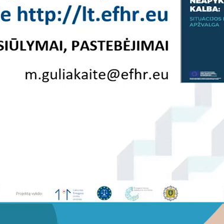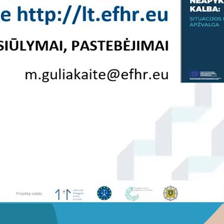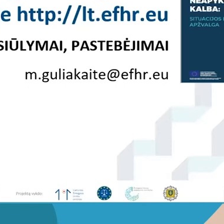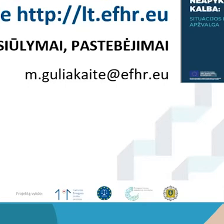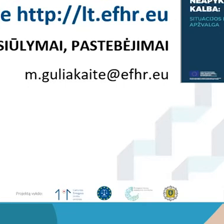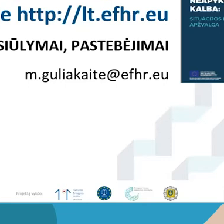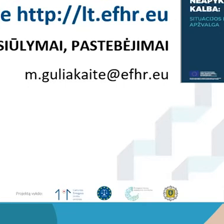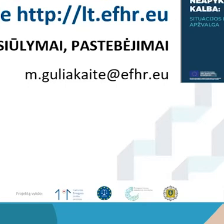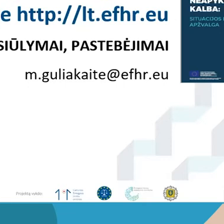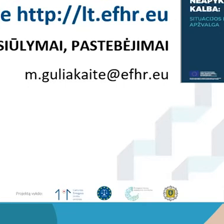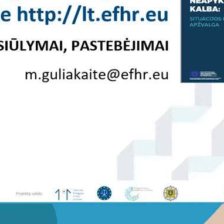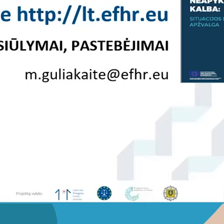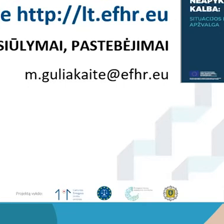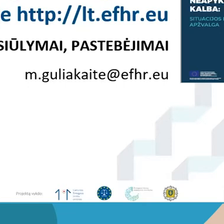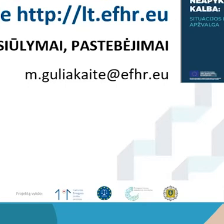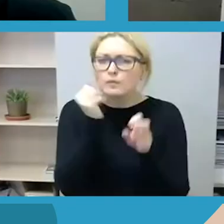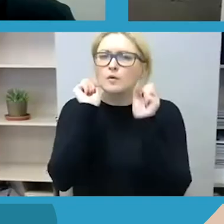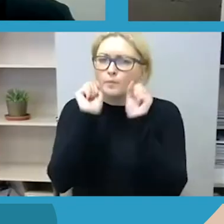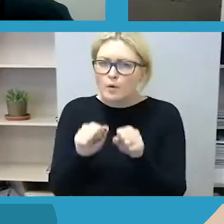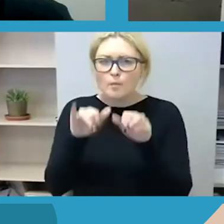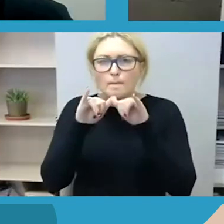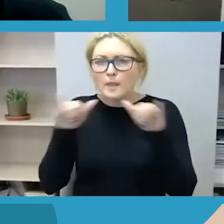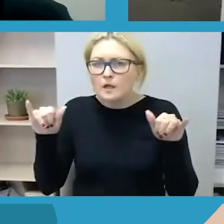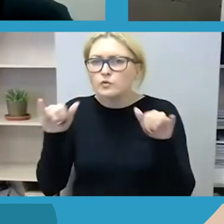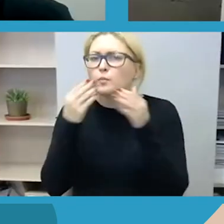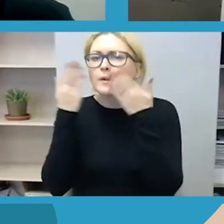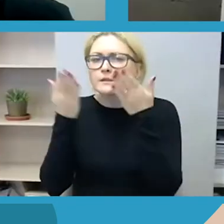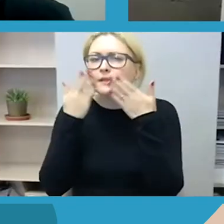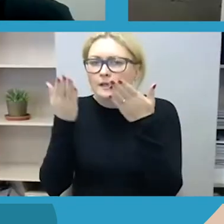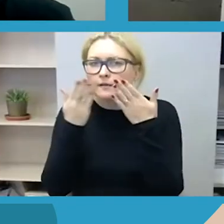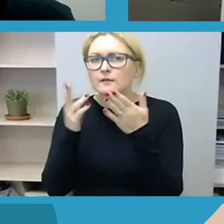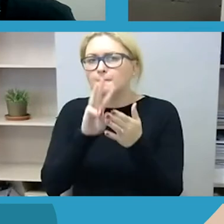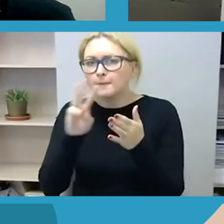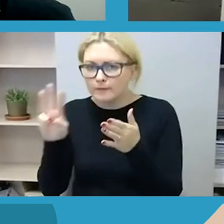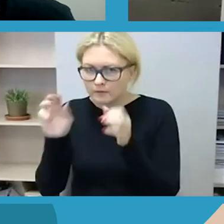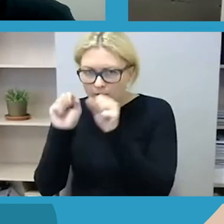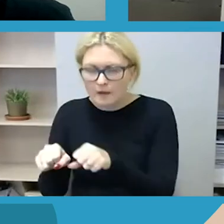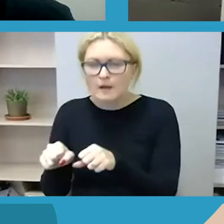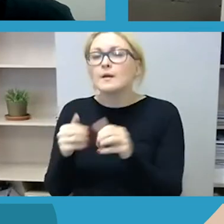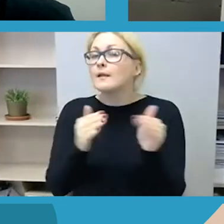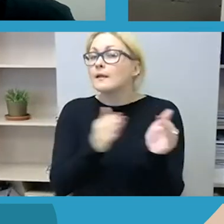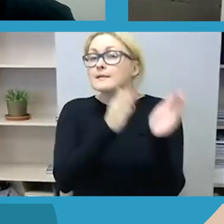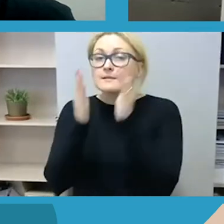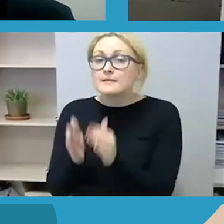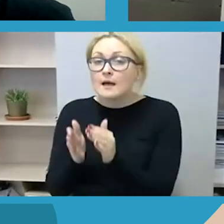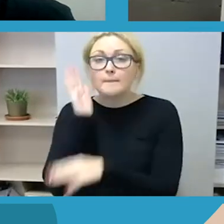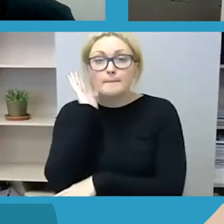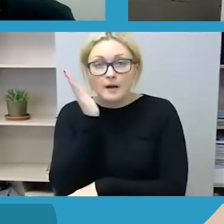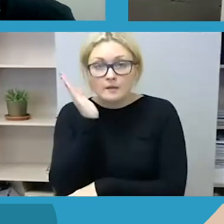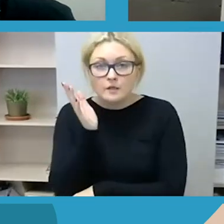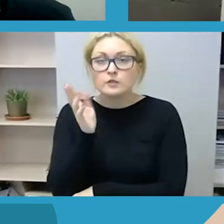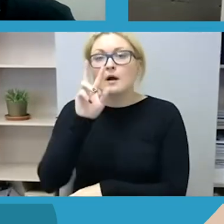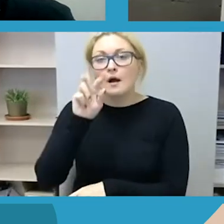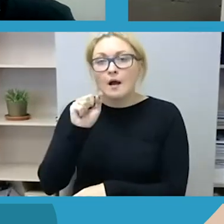Monika, galima ir plačiau apie jį pasiskaityti. o dabar vidėkime prie kito pranešimo. Ponas Hanekas perskaitys